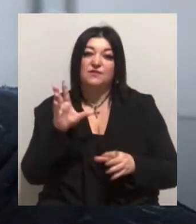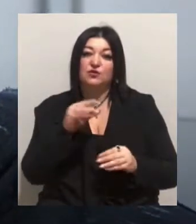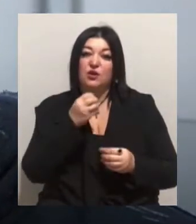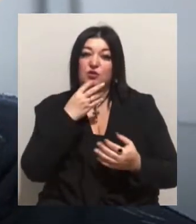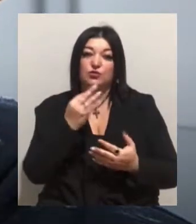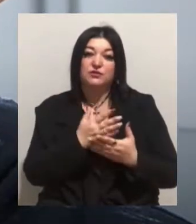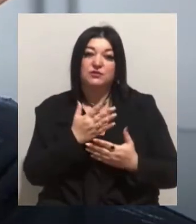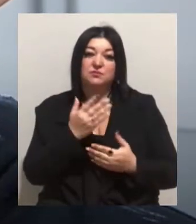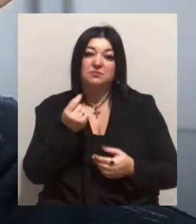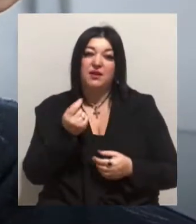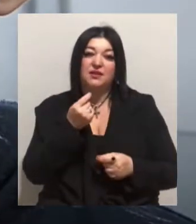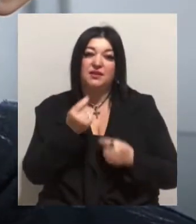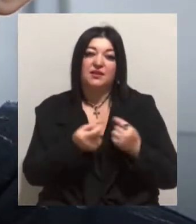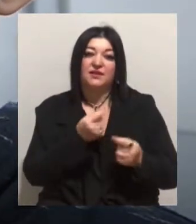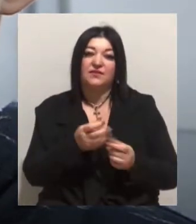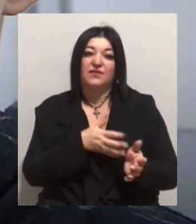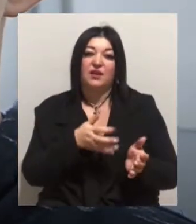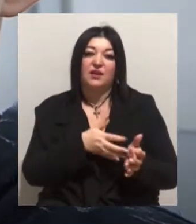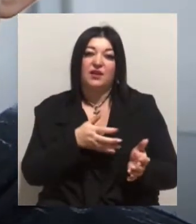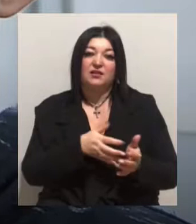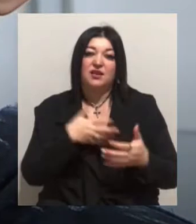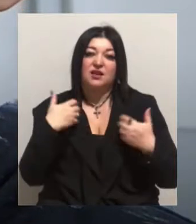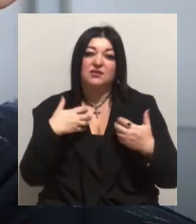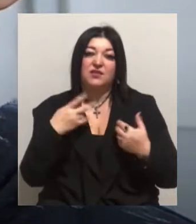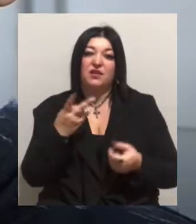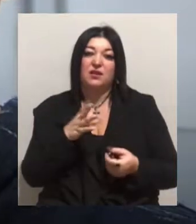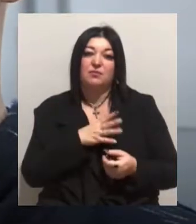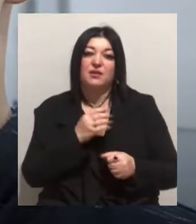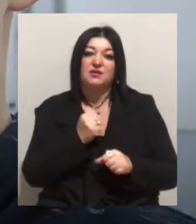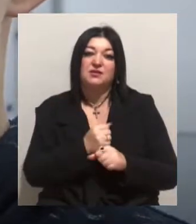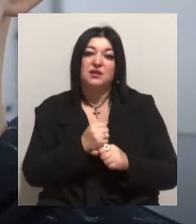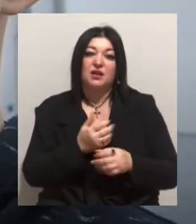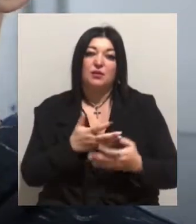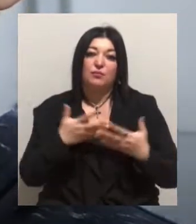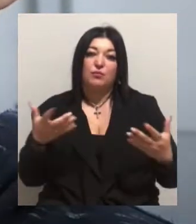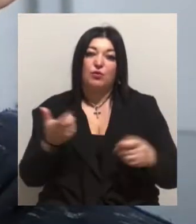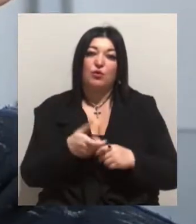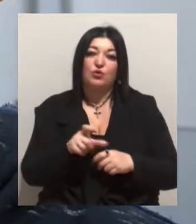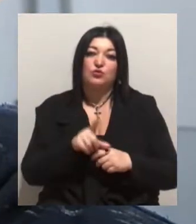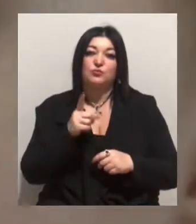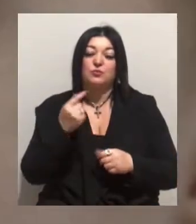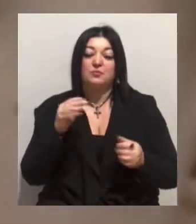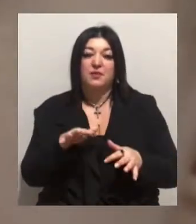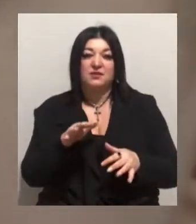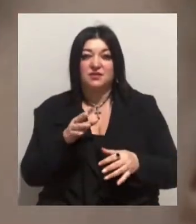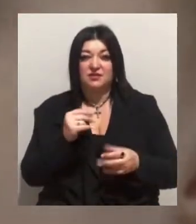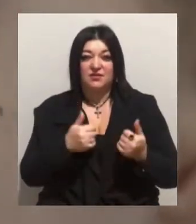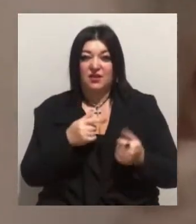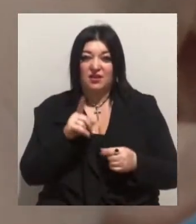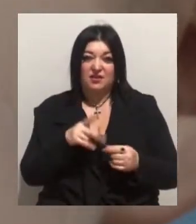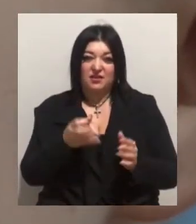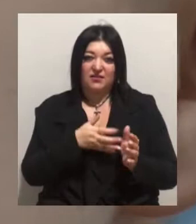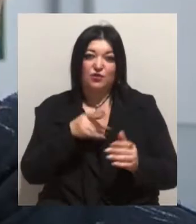маленькі дефекти. Раздівалах треба було робити більше, тому що місць на сорівнованнях іноді не вистачає. Тут все